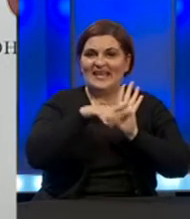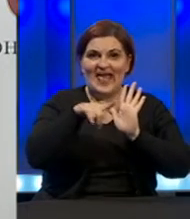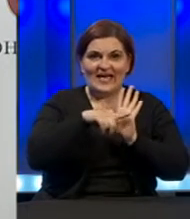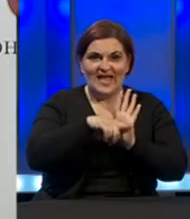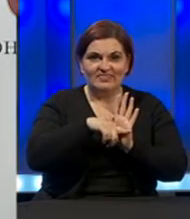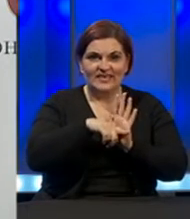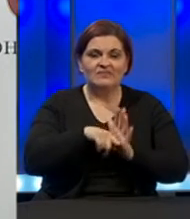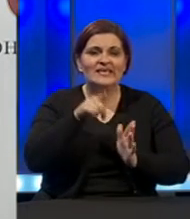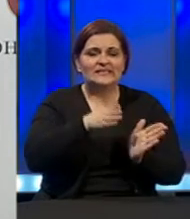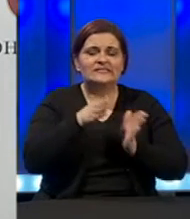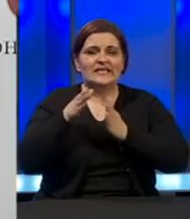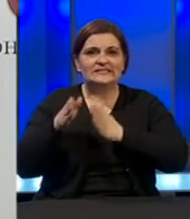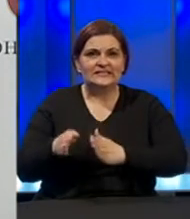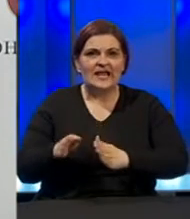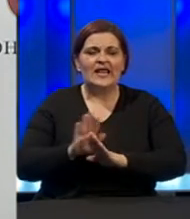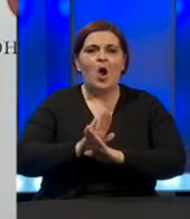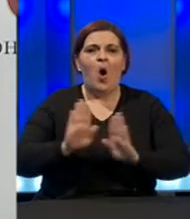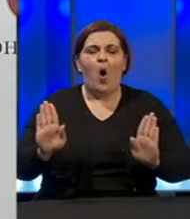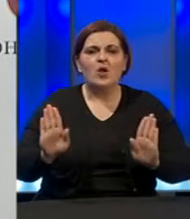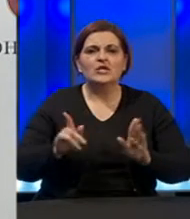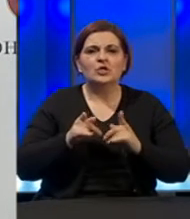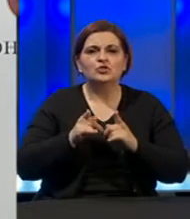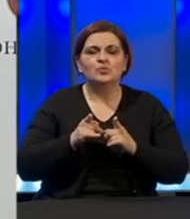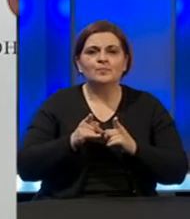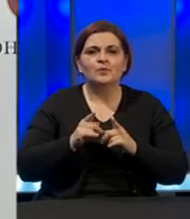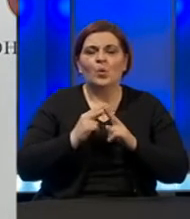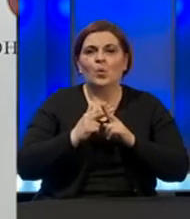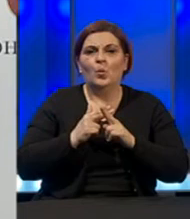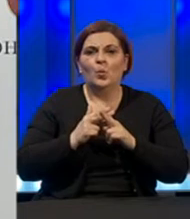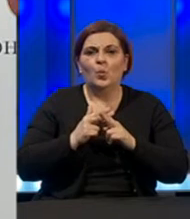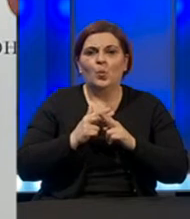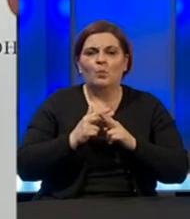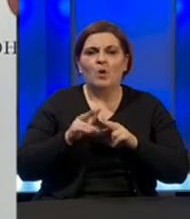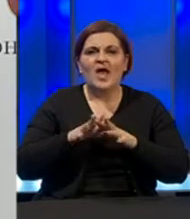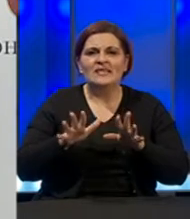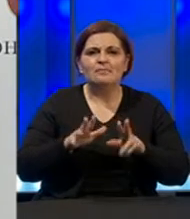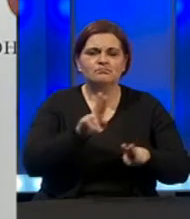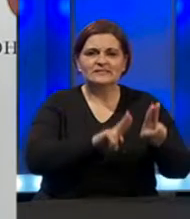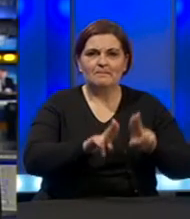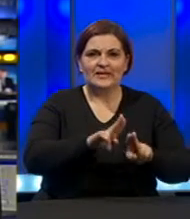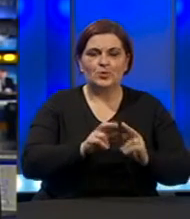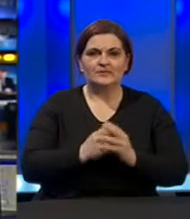da s te strane oni su u potpunosti epidemiološki izbrinuti.